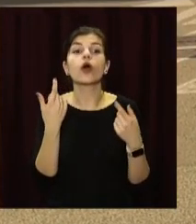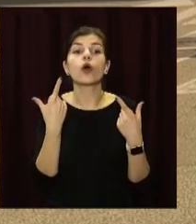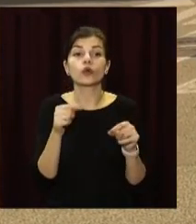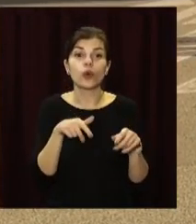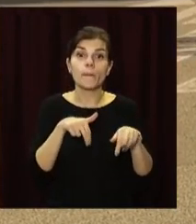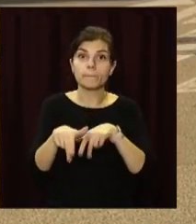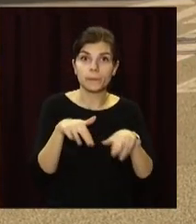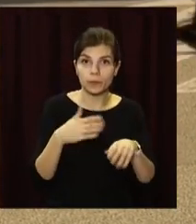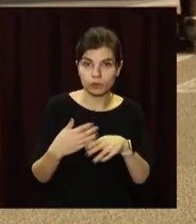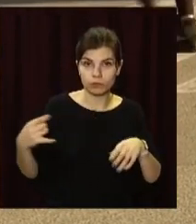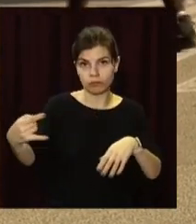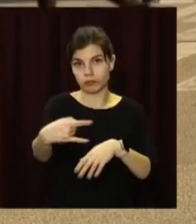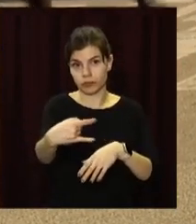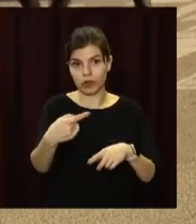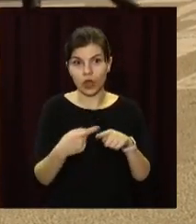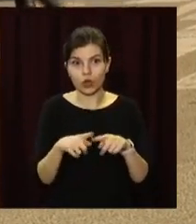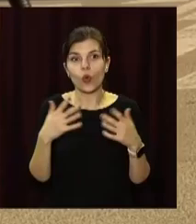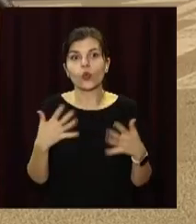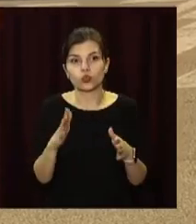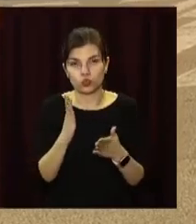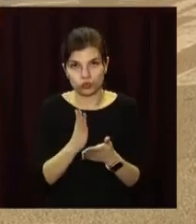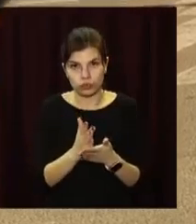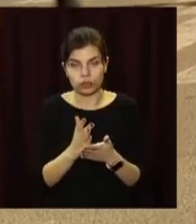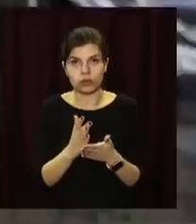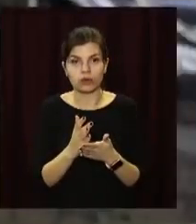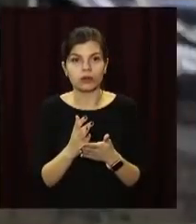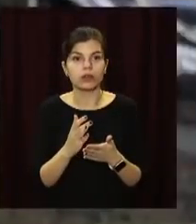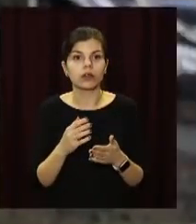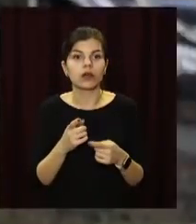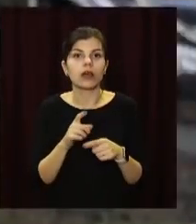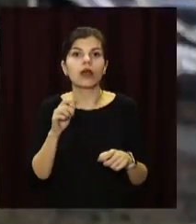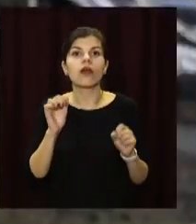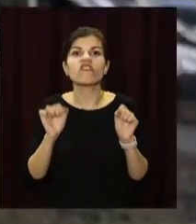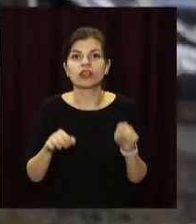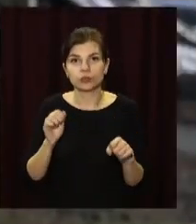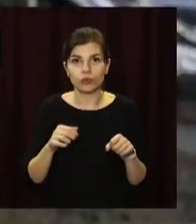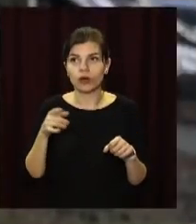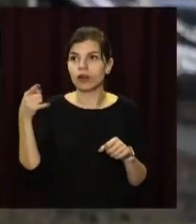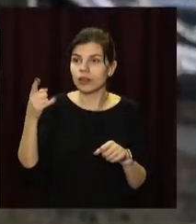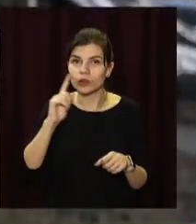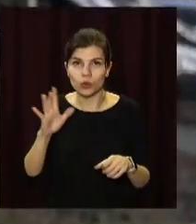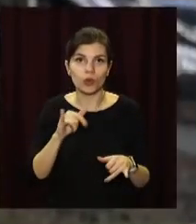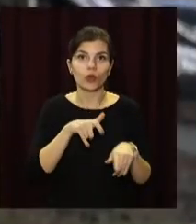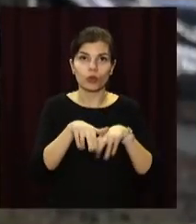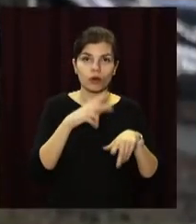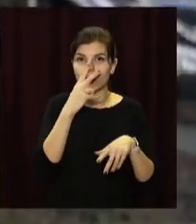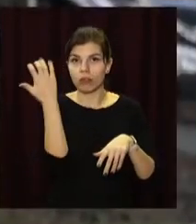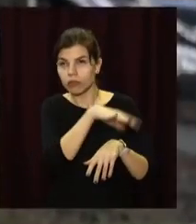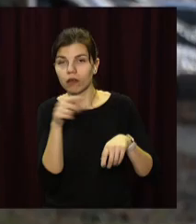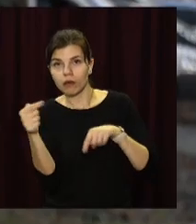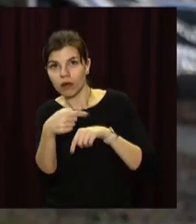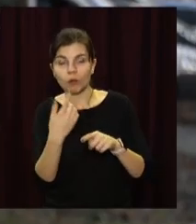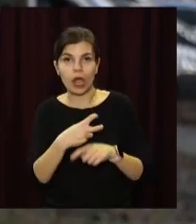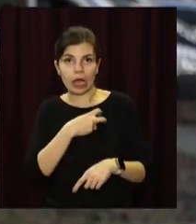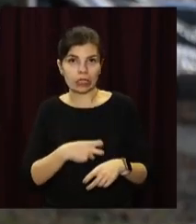на пішохідному переході – це вже є обмеження обзорності і водію, і пішоходу. І це вже є підвищений